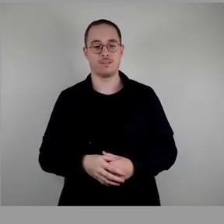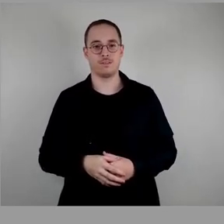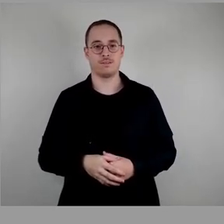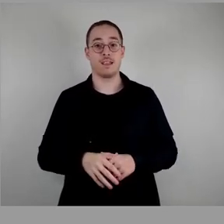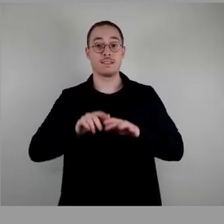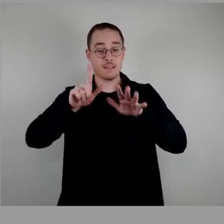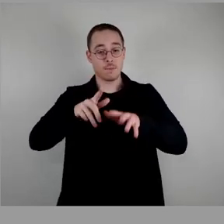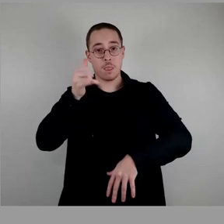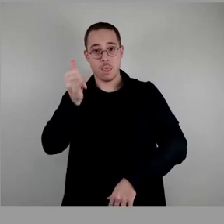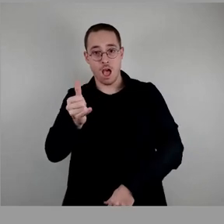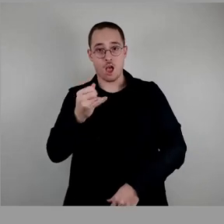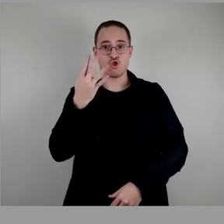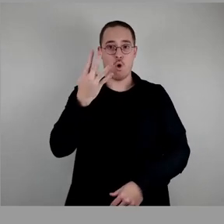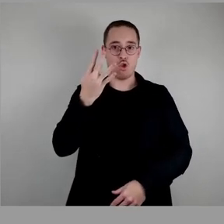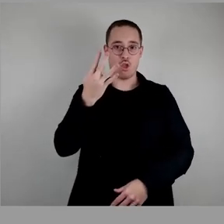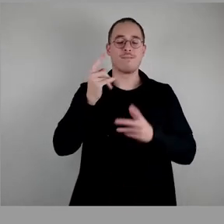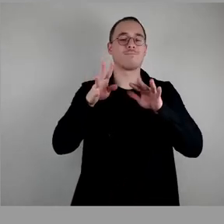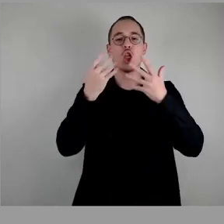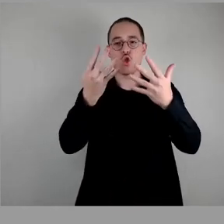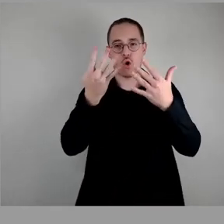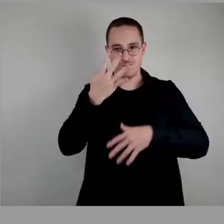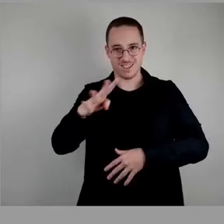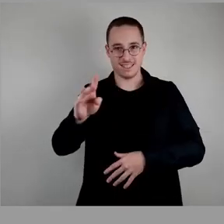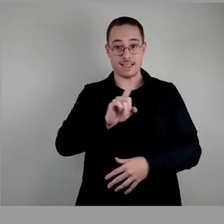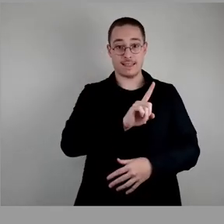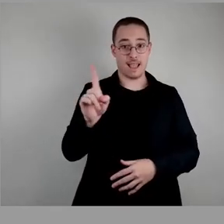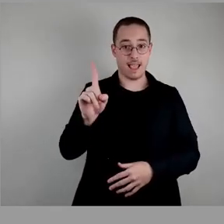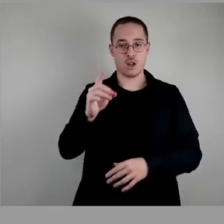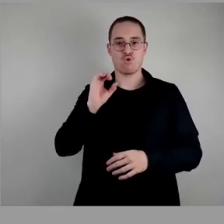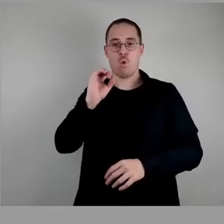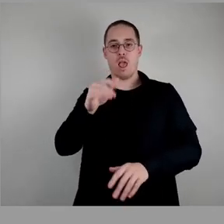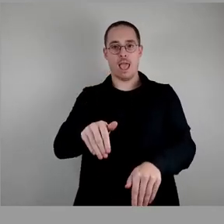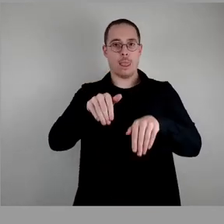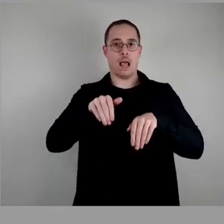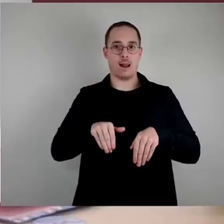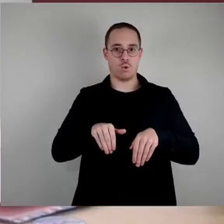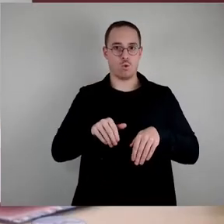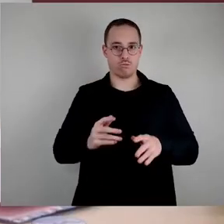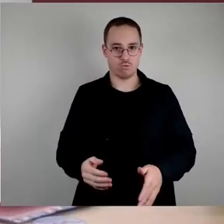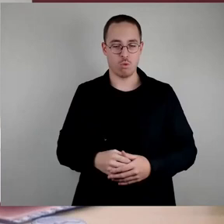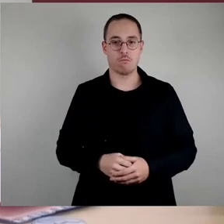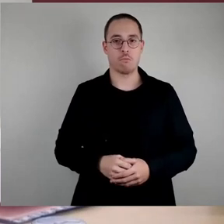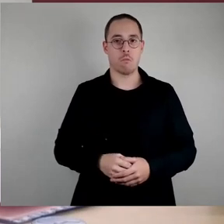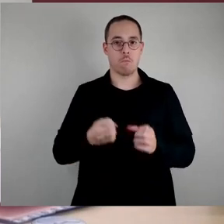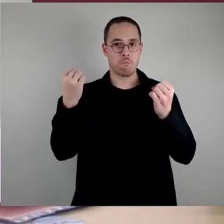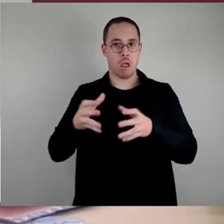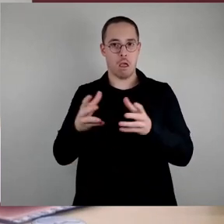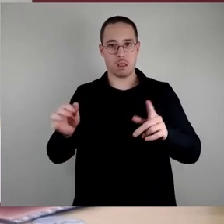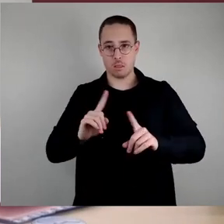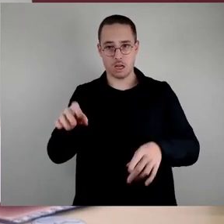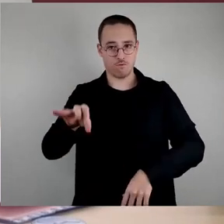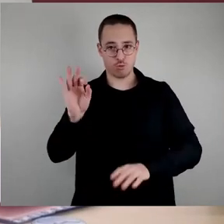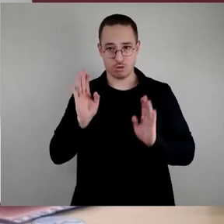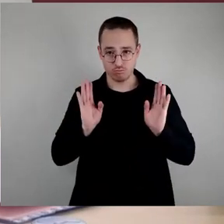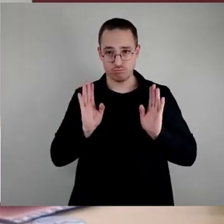17, ja, 49, nein, keine Enthaltung, damit hat es keine Mehrheit gefunden. Und jetzt